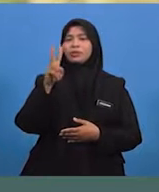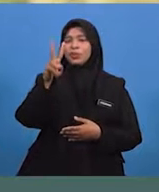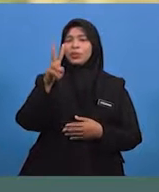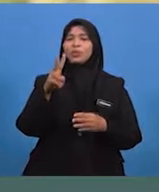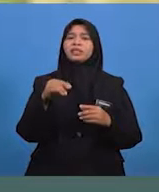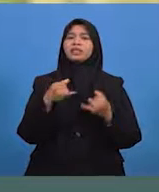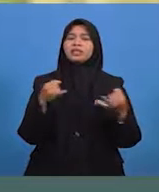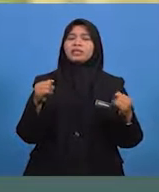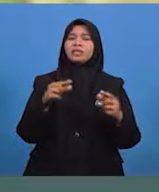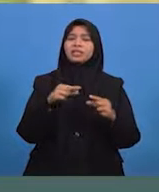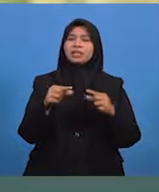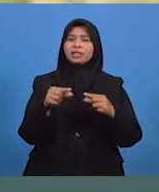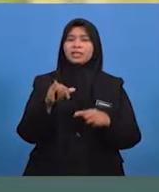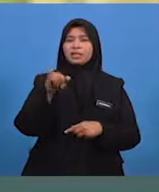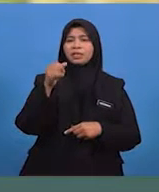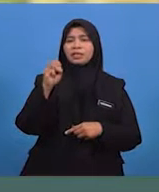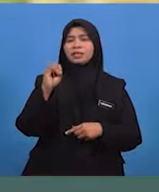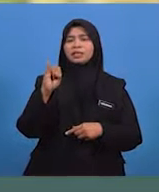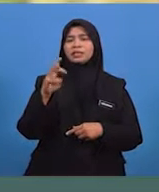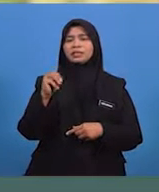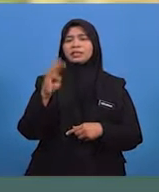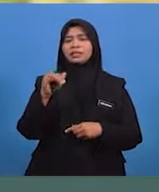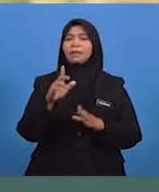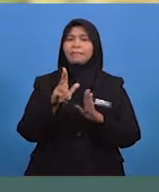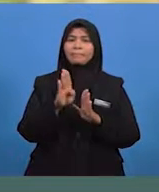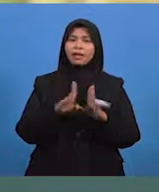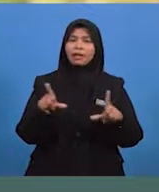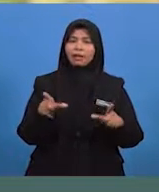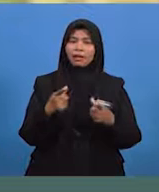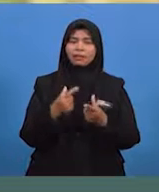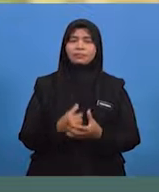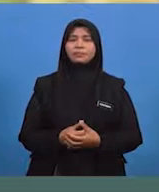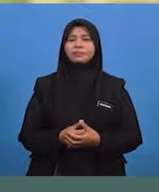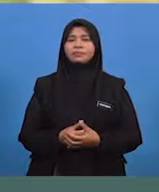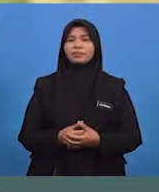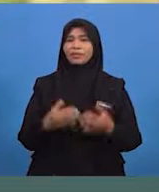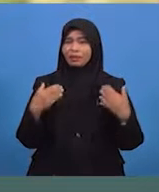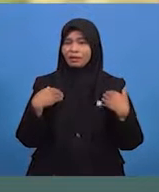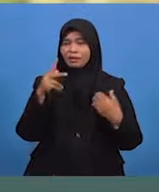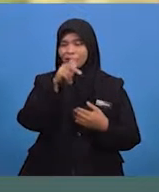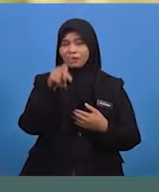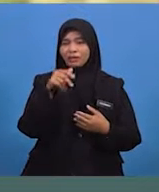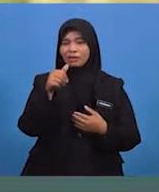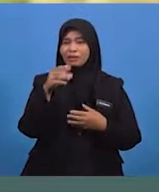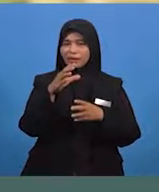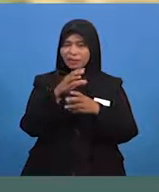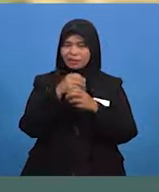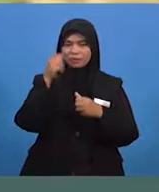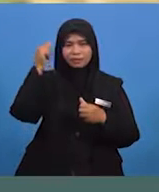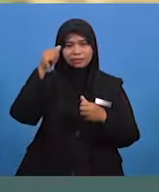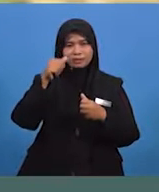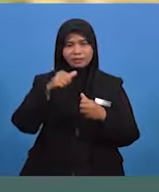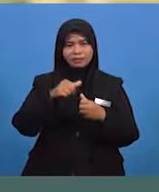gerakan jisim yang berlaku dalam pergerakan perlahan. Adakah anda dapat mengingat kedua-dua